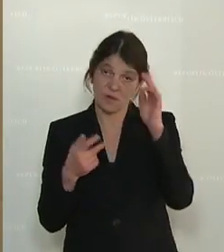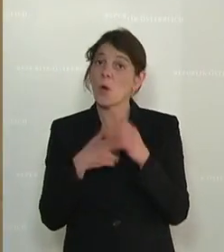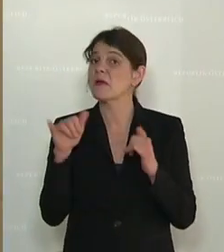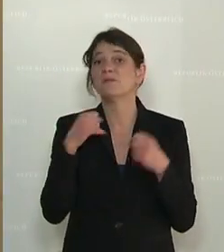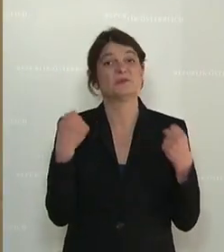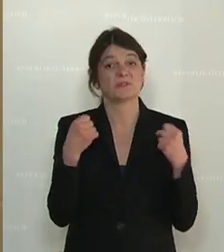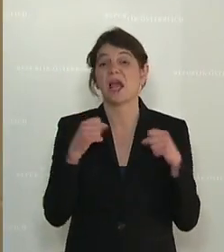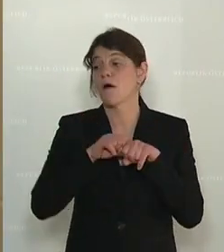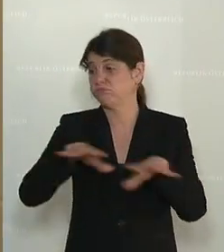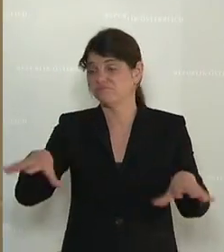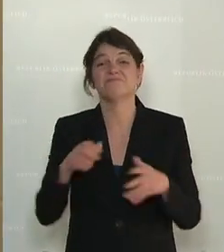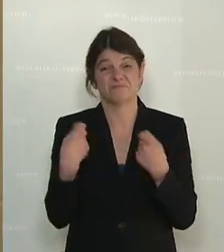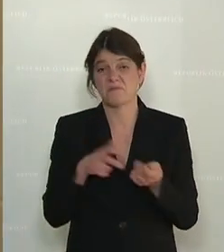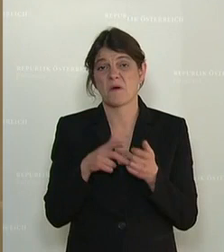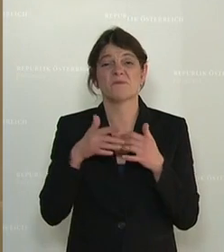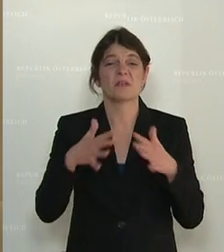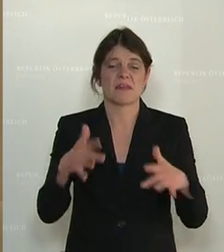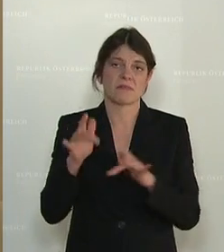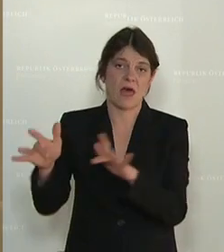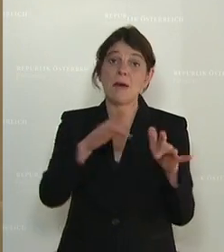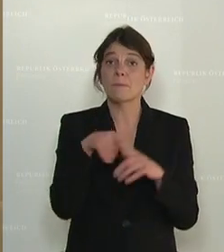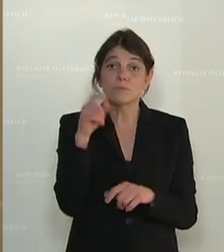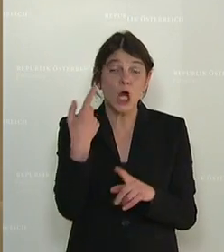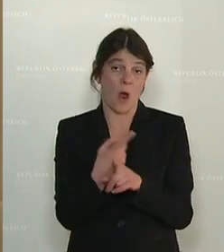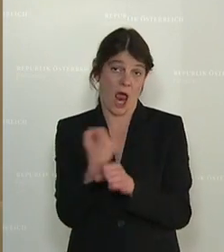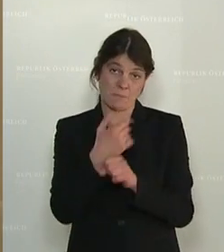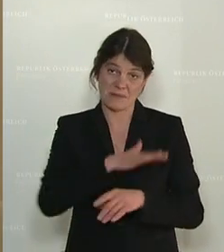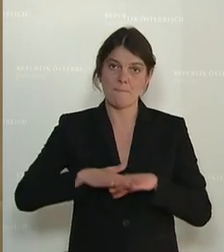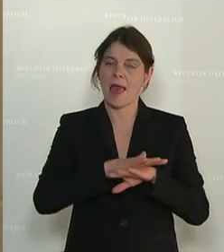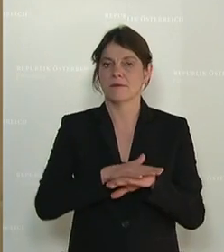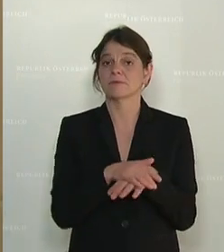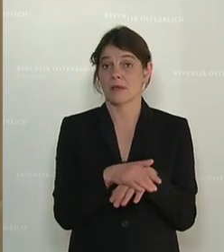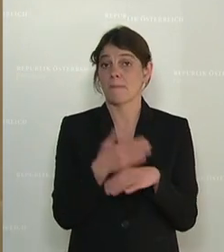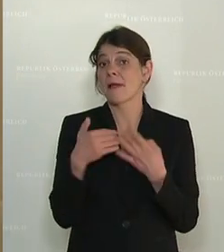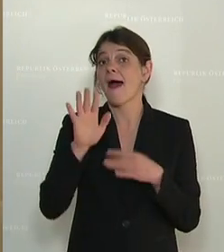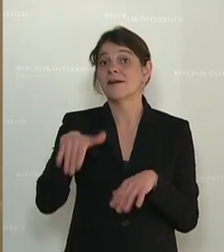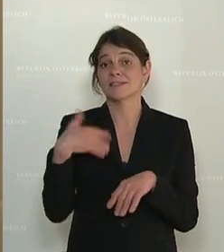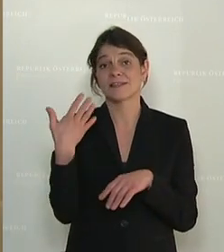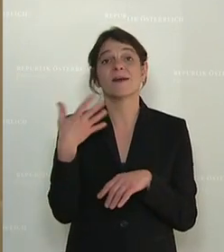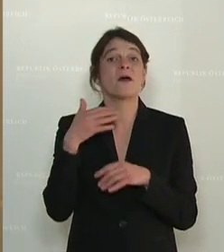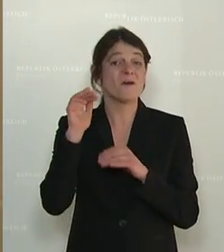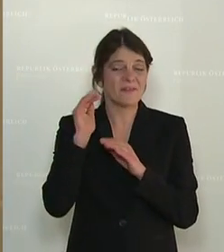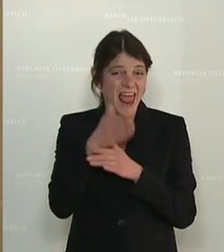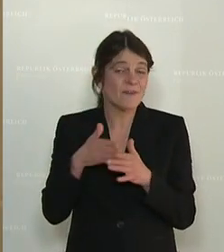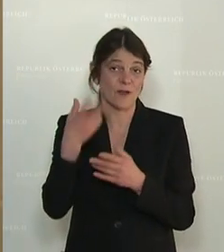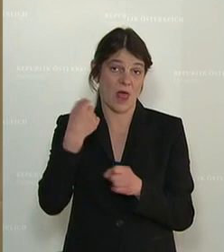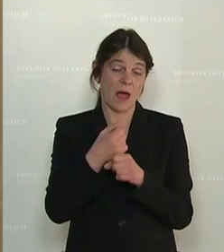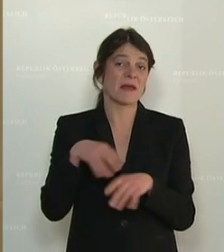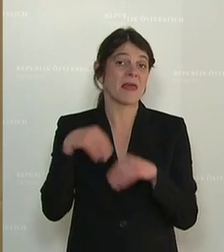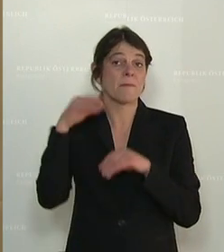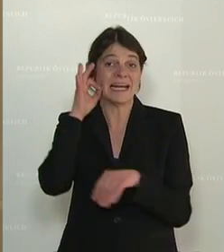stark verbreitet sind. Und gerade am Arbeitsplatz erfahren mehr als die Hälfte der Arbeitnehmerinnen